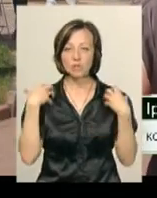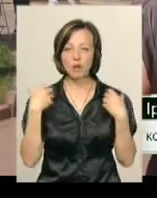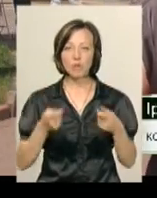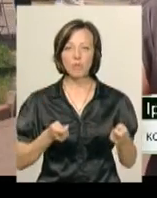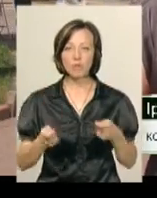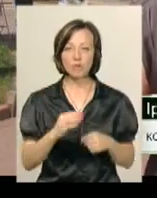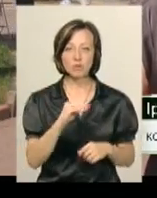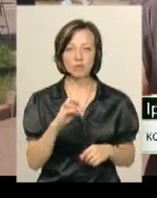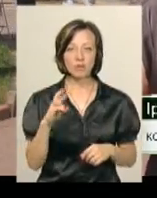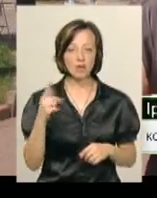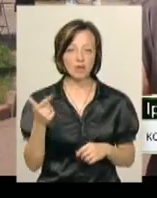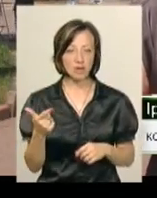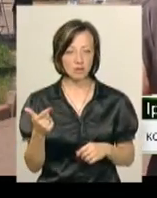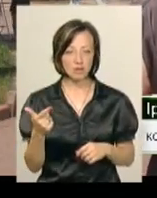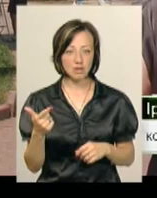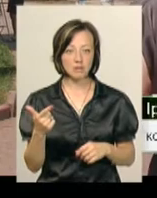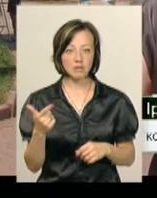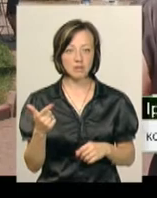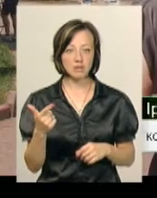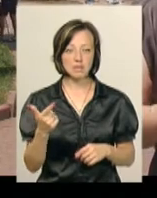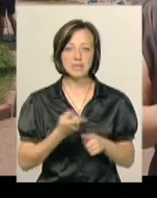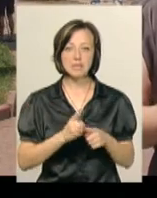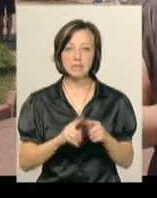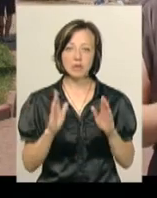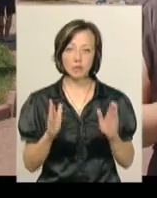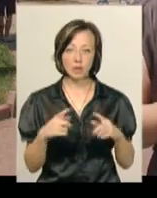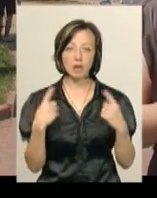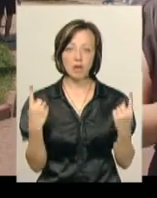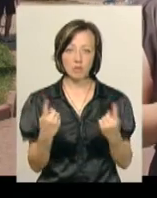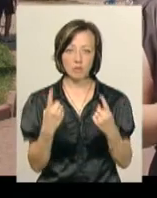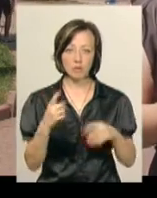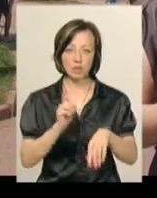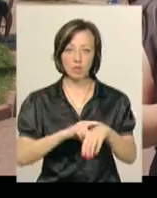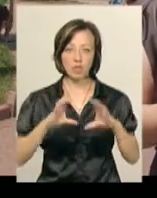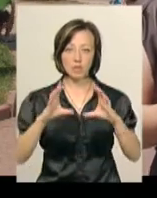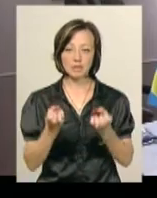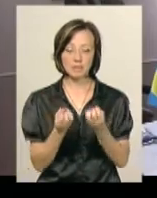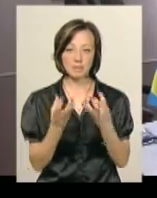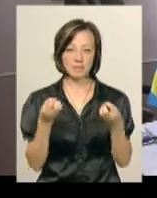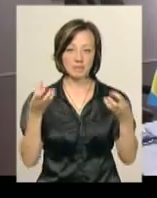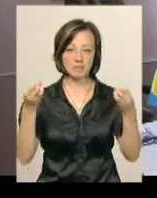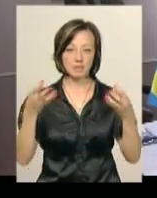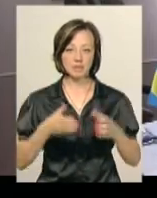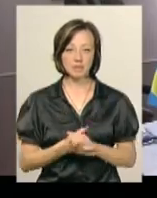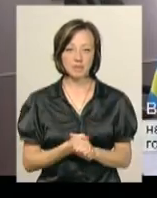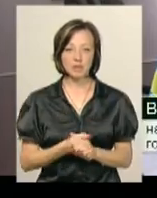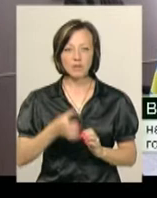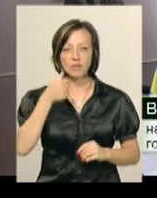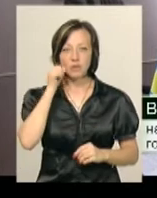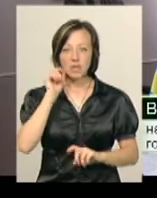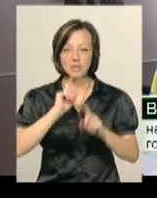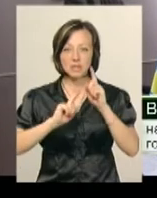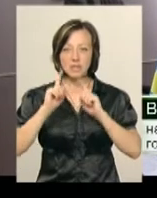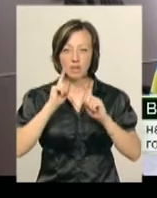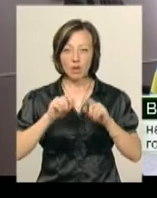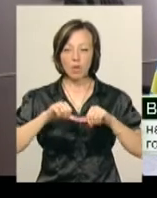житлово-комунального господарства міста Василя Новачка, це буде класичний годинник з підсвідкою. Учора на засіданні спільному